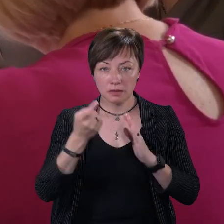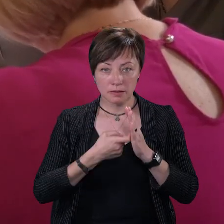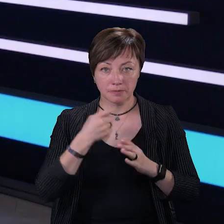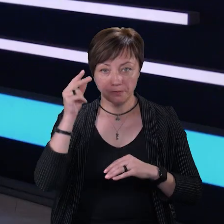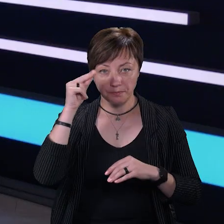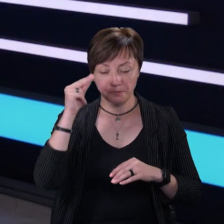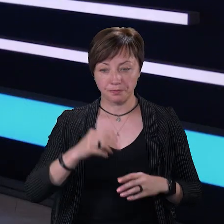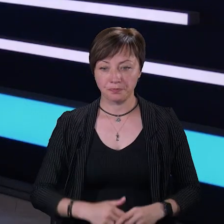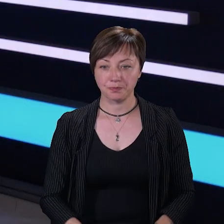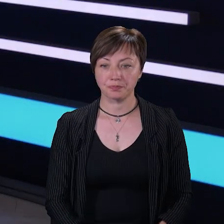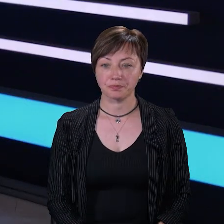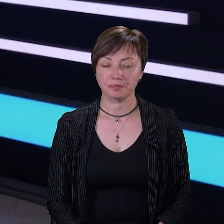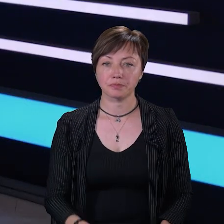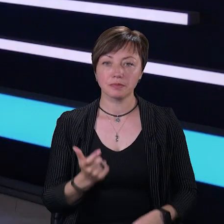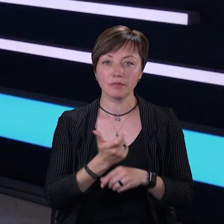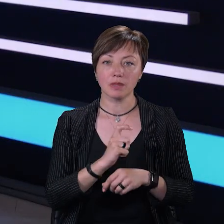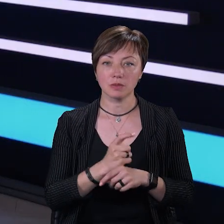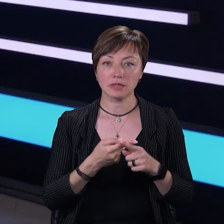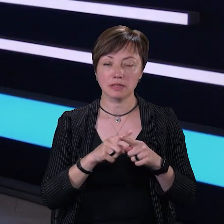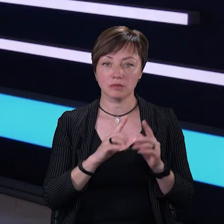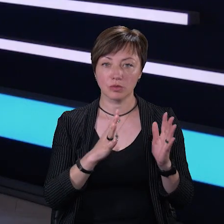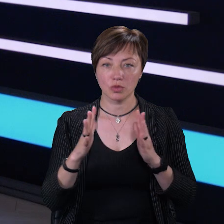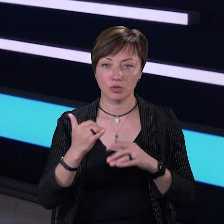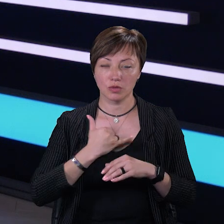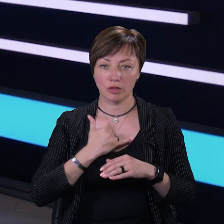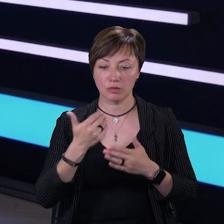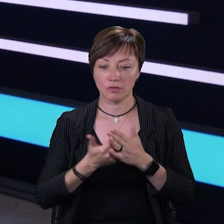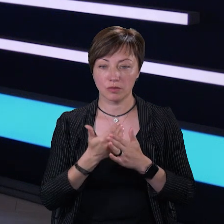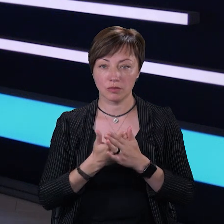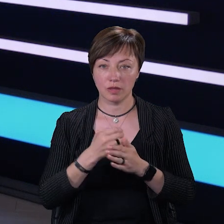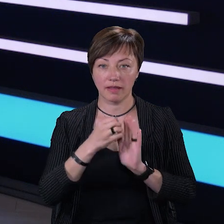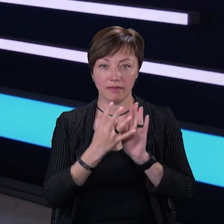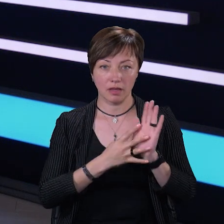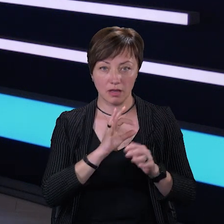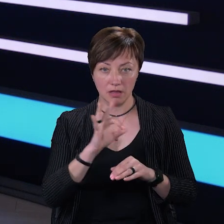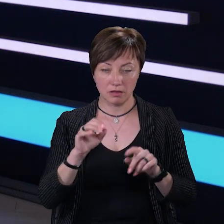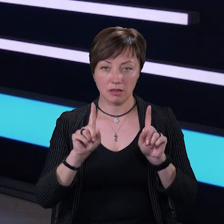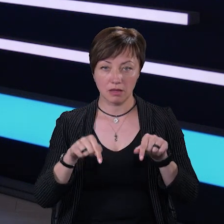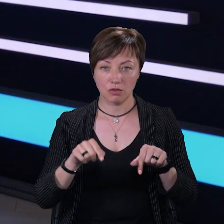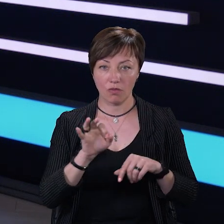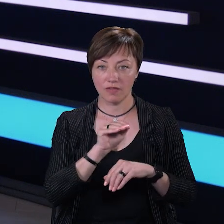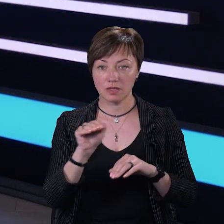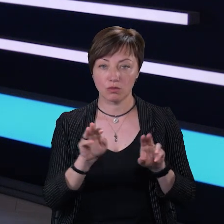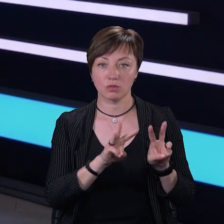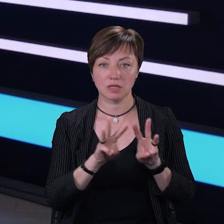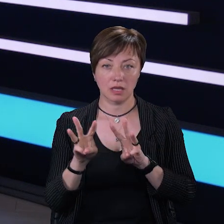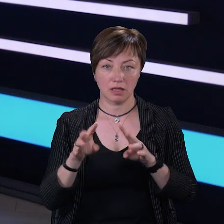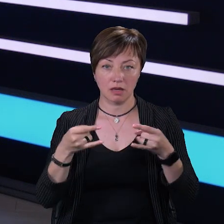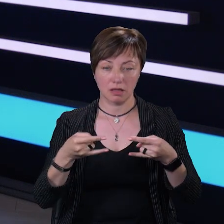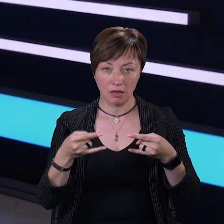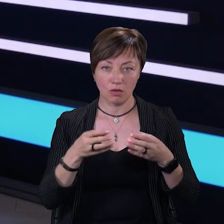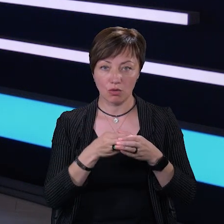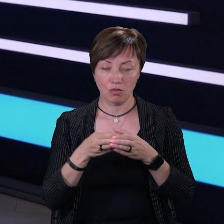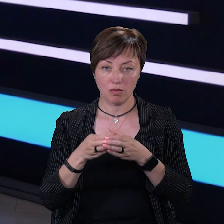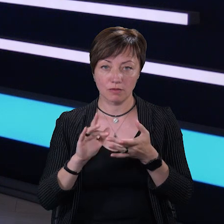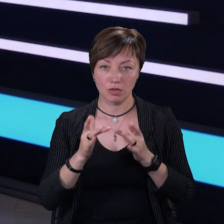навчаєшся. Більше про ці та інші події у нашому випуску о 19-й, а також на офіційному сайті каналу та